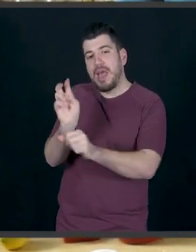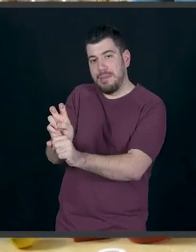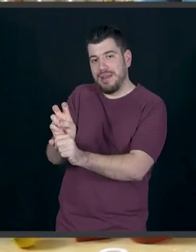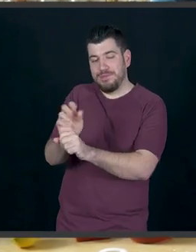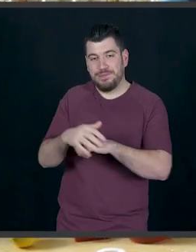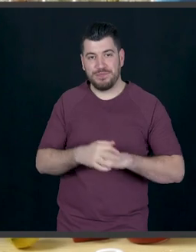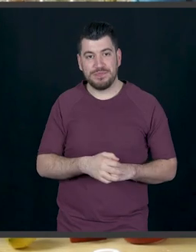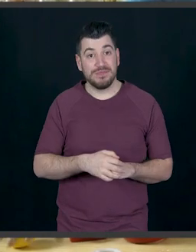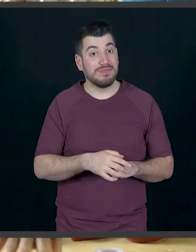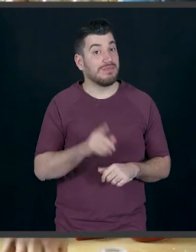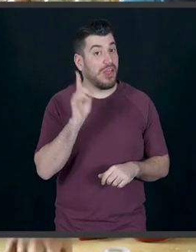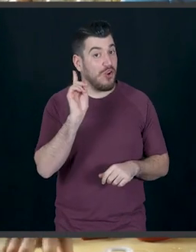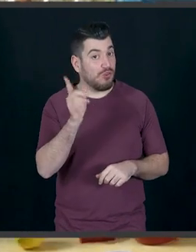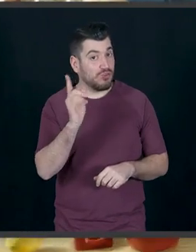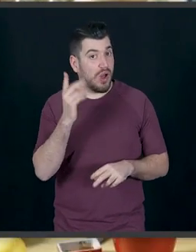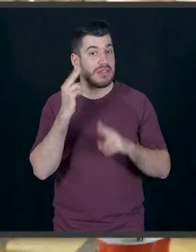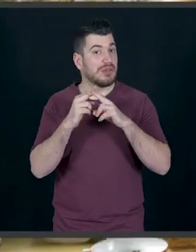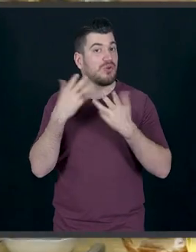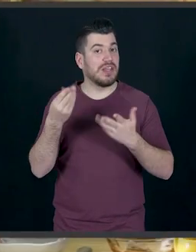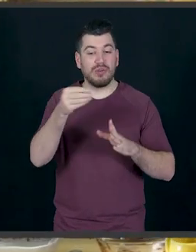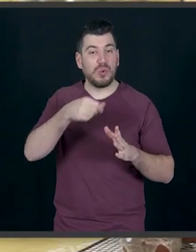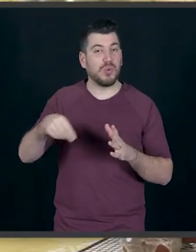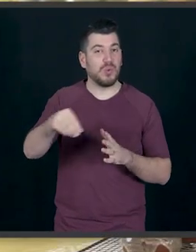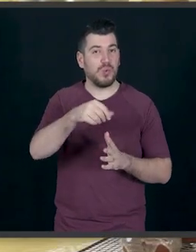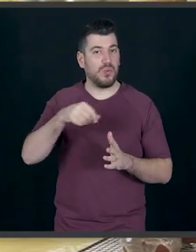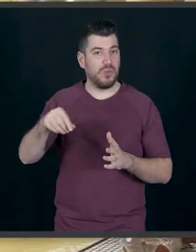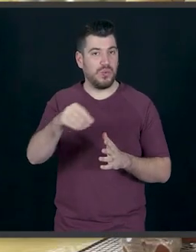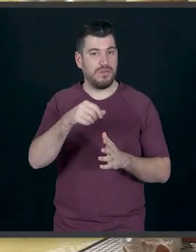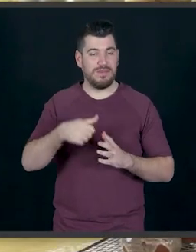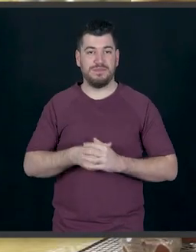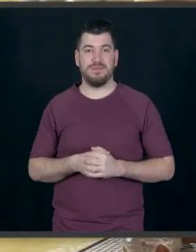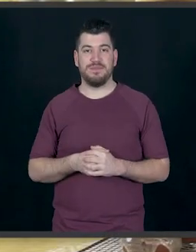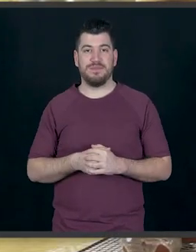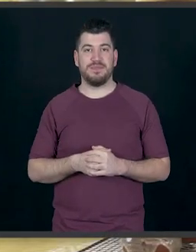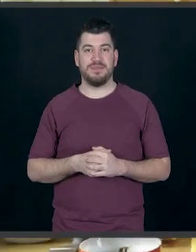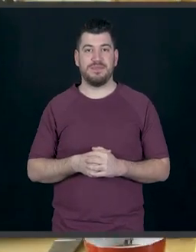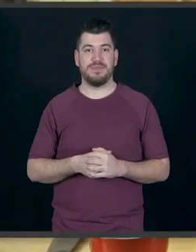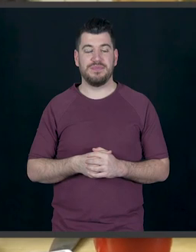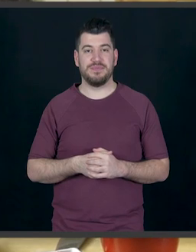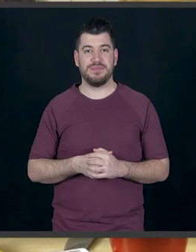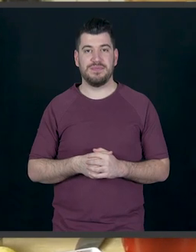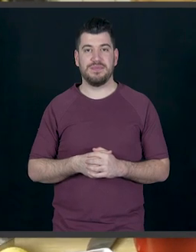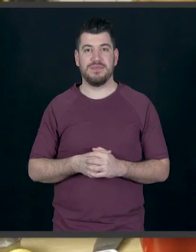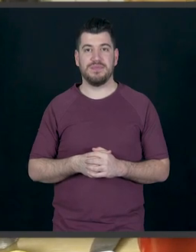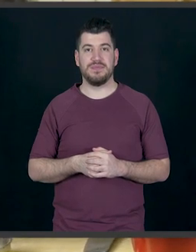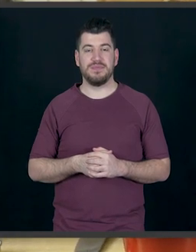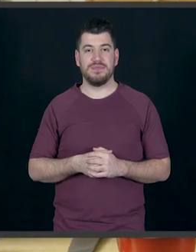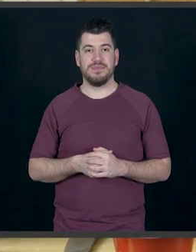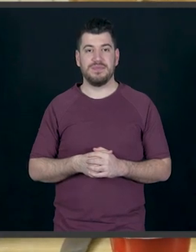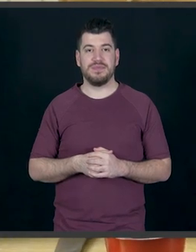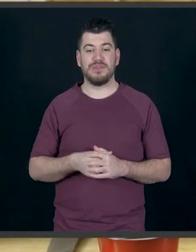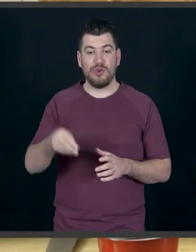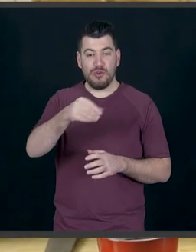Και ήρθε η ώρα να ρίξουμε από πάνω τα τρουφάκια μας. Άμα έχετε ωραία τρουφάκια θα ρίξετε από πάνω, θα κάνετε